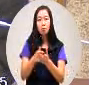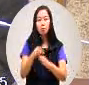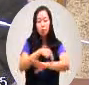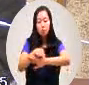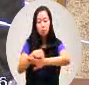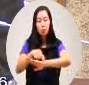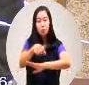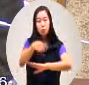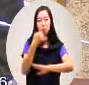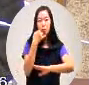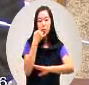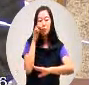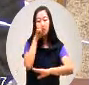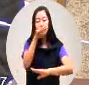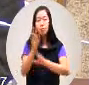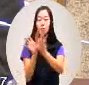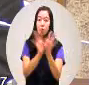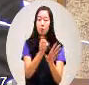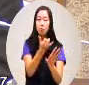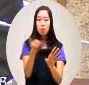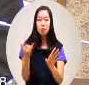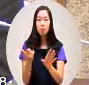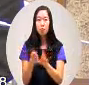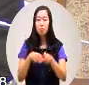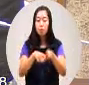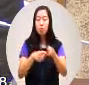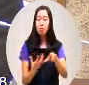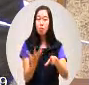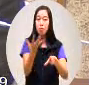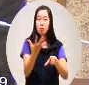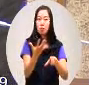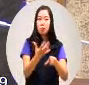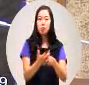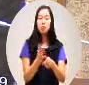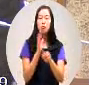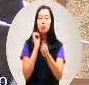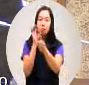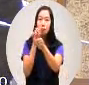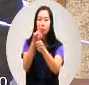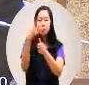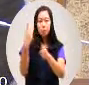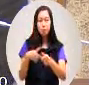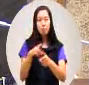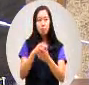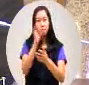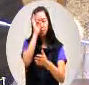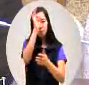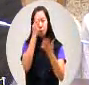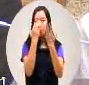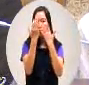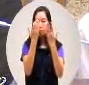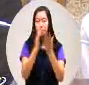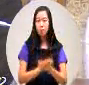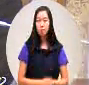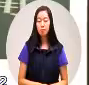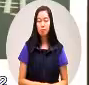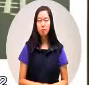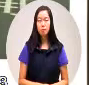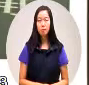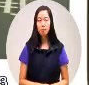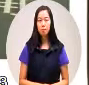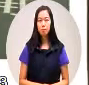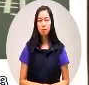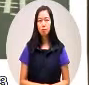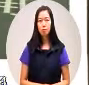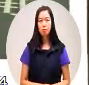要看这个当地的状况比如当地如果车踏车才会坐主长 你再看一看你再看一下你只有你没有